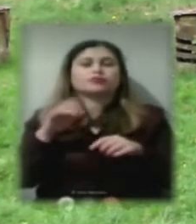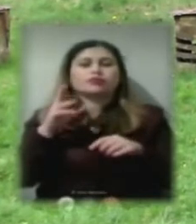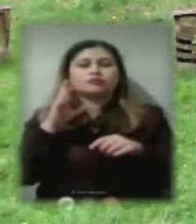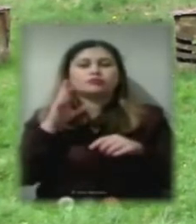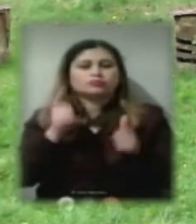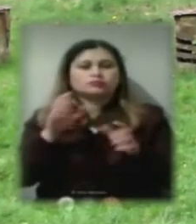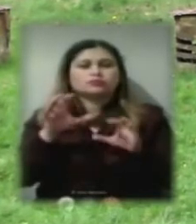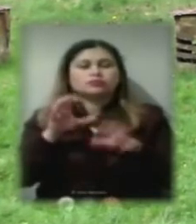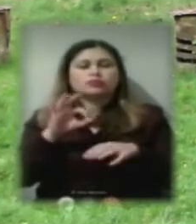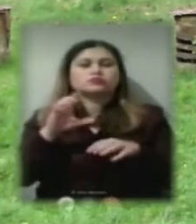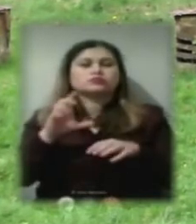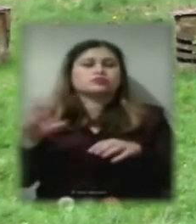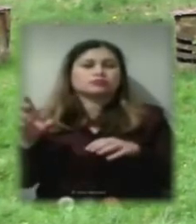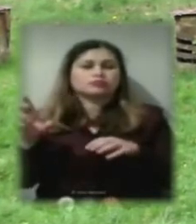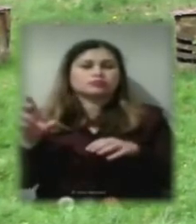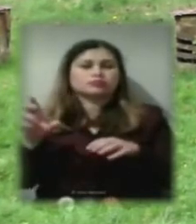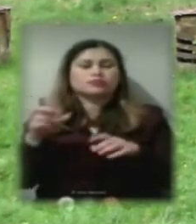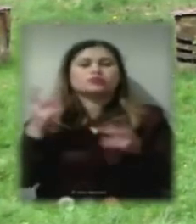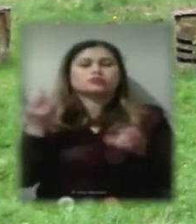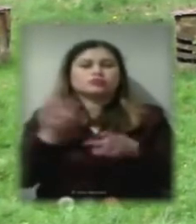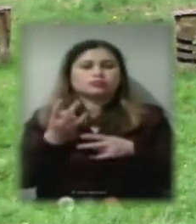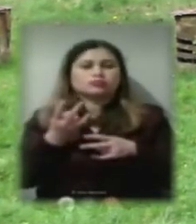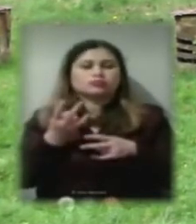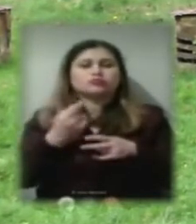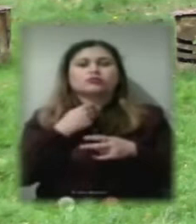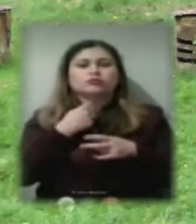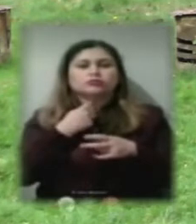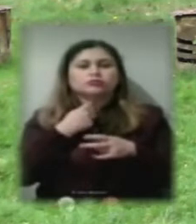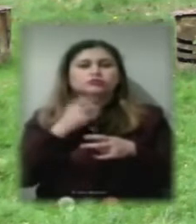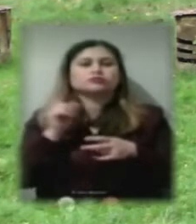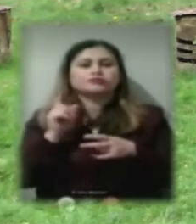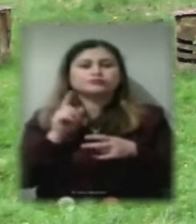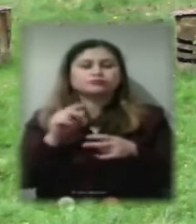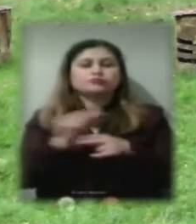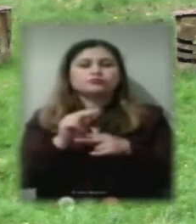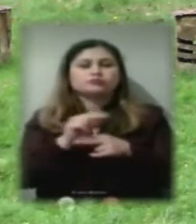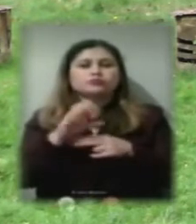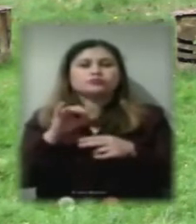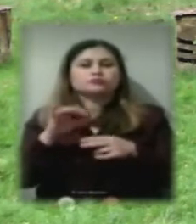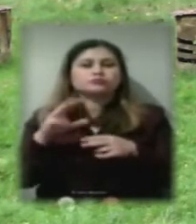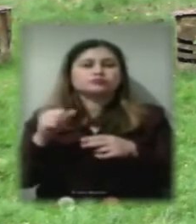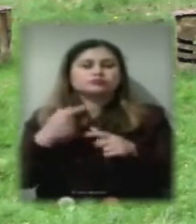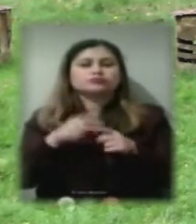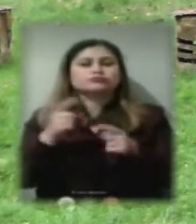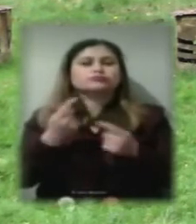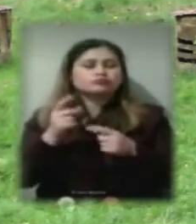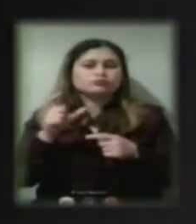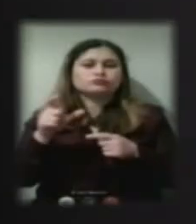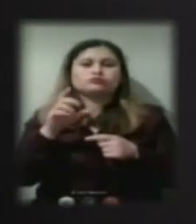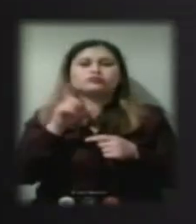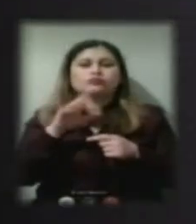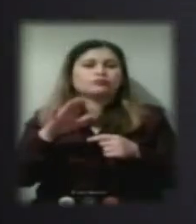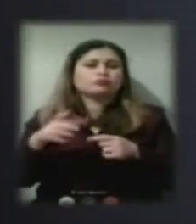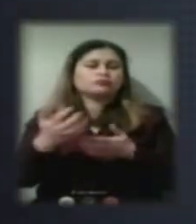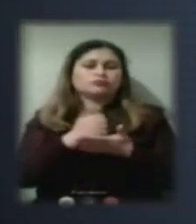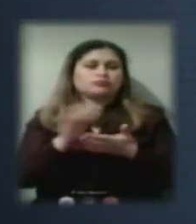СББ, потрібні голоси для того, щоб відремонтувати систему. Звичайно, ми цих голосів не набираємо на ремонт».